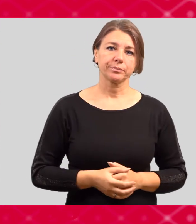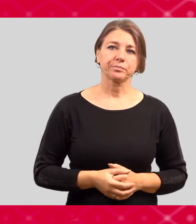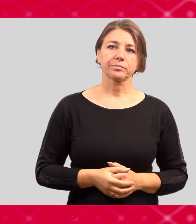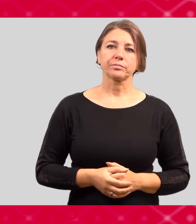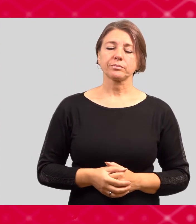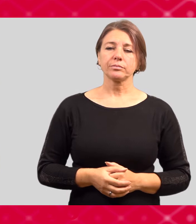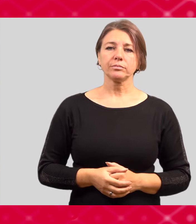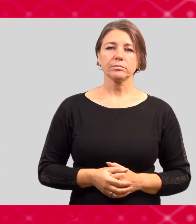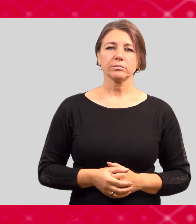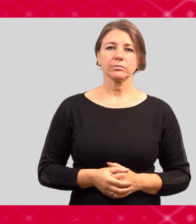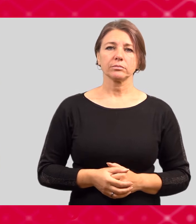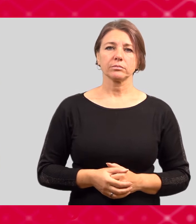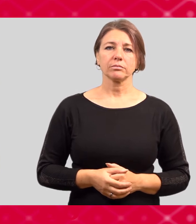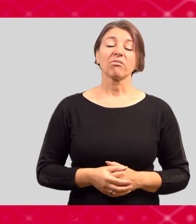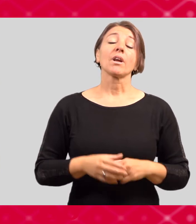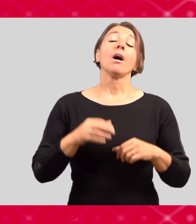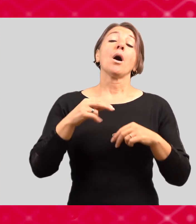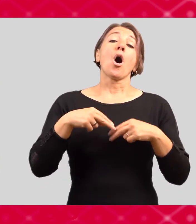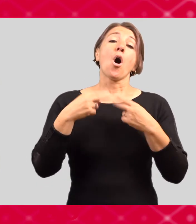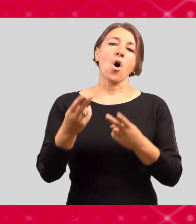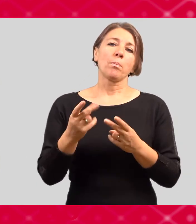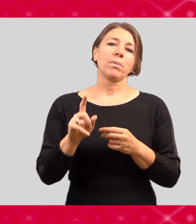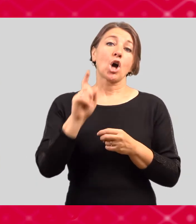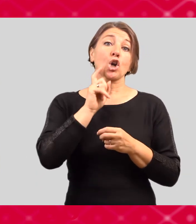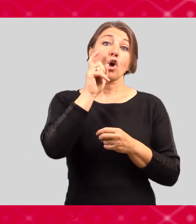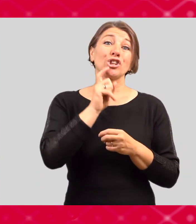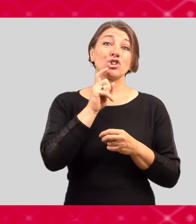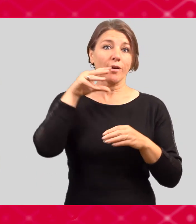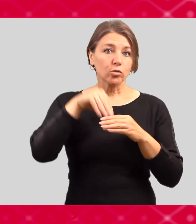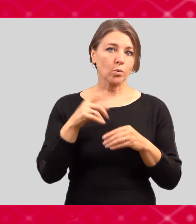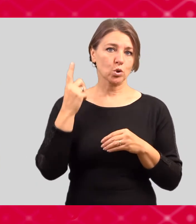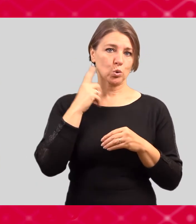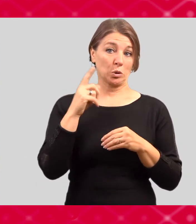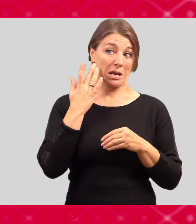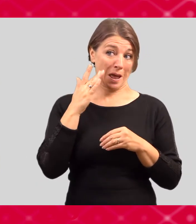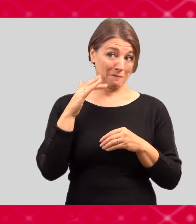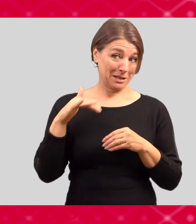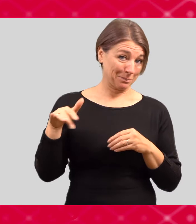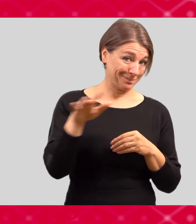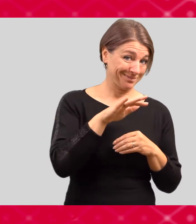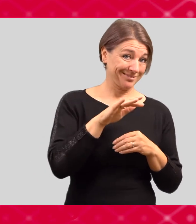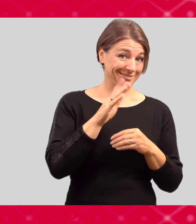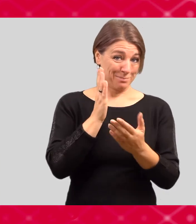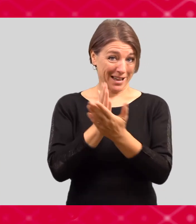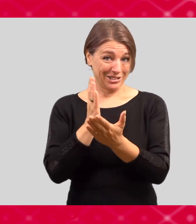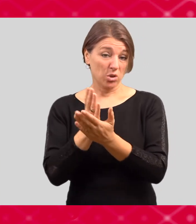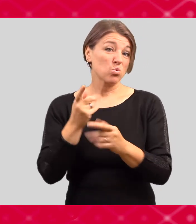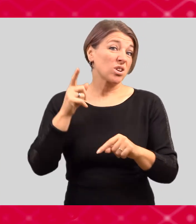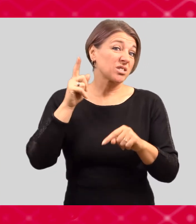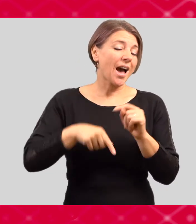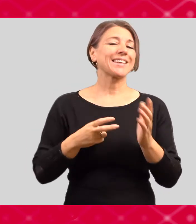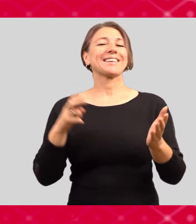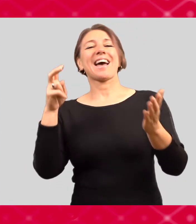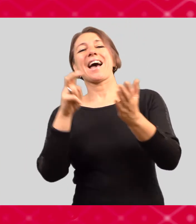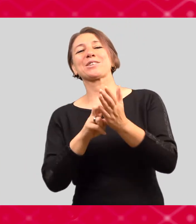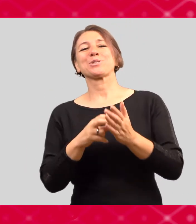Samostatnou kapitolu pak tvoří studující rodiče. Nevím, jestli se to týká už tady někoho z vás, ale může se stát i